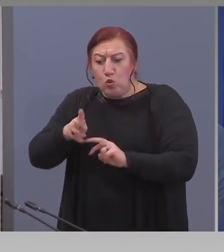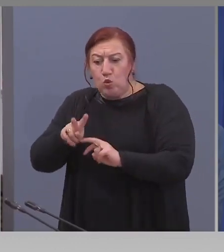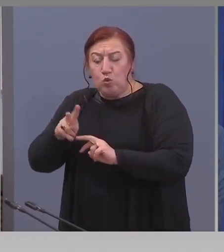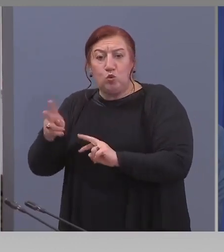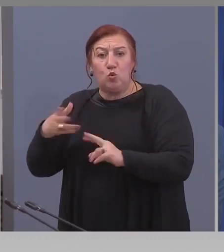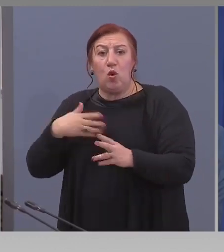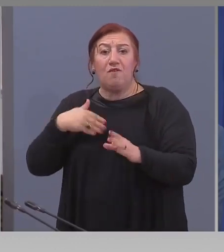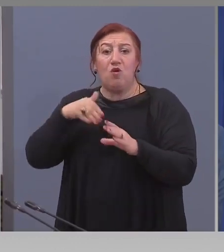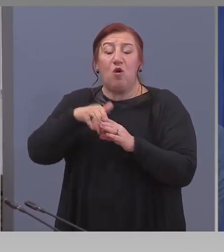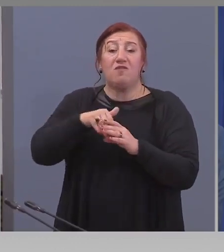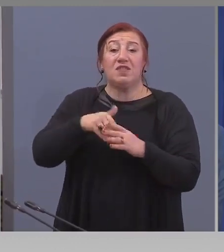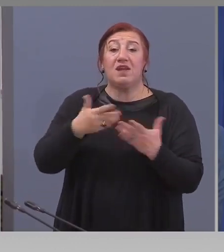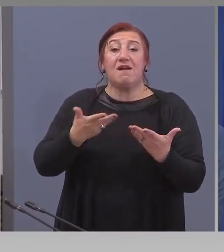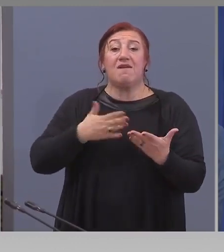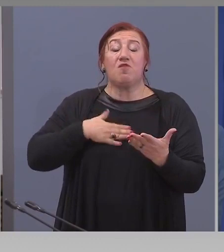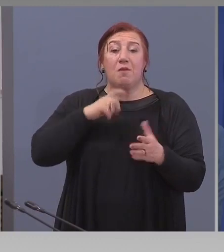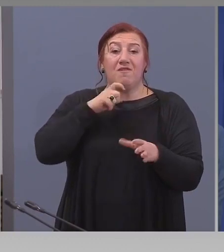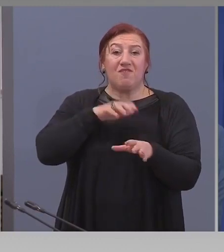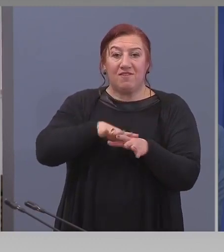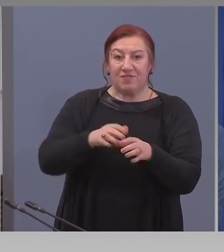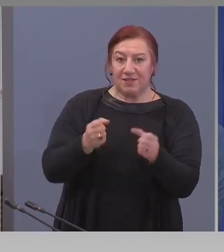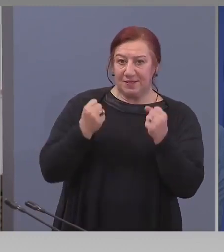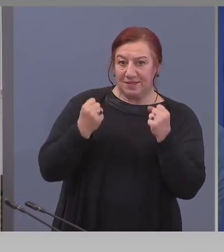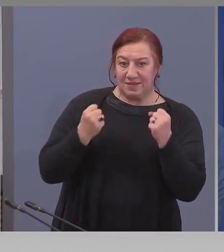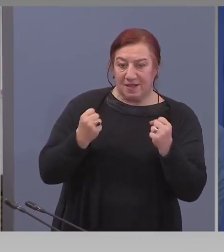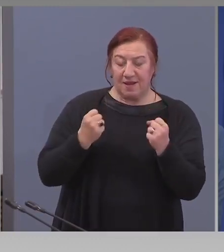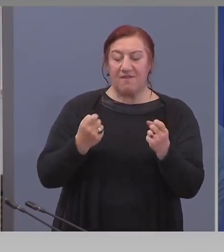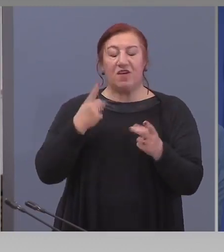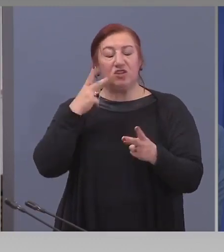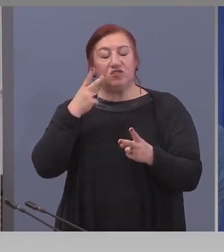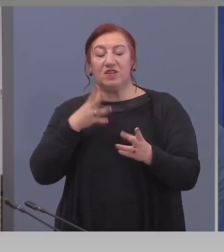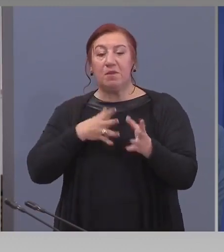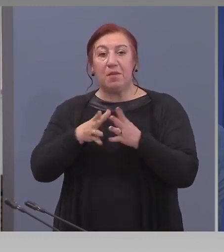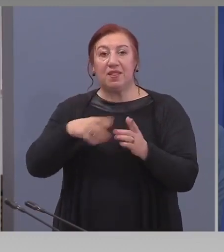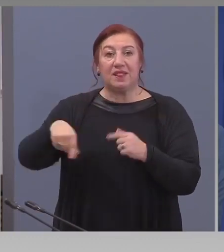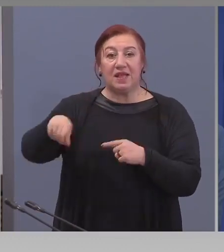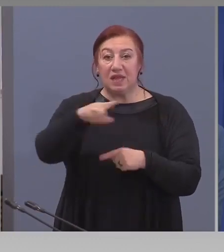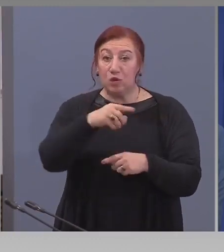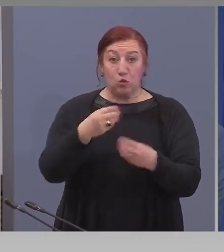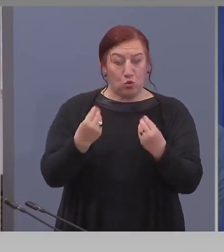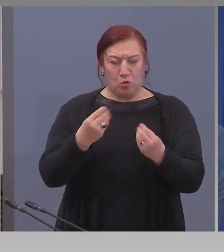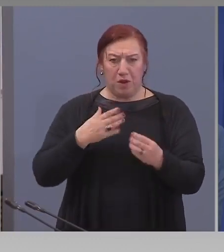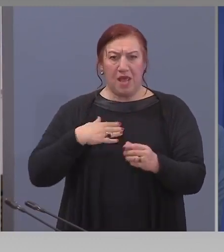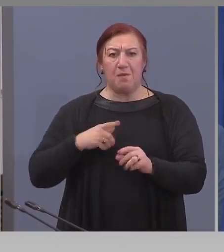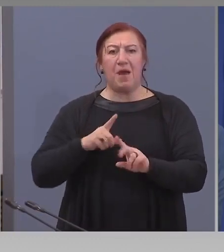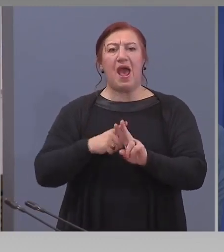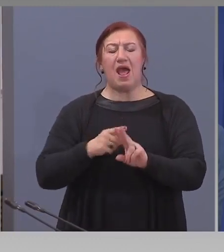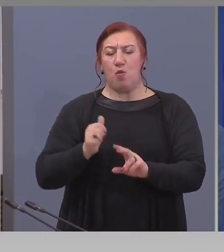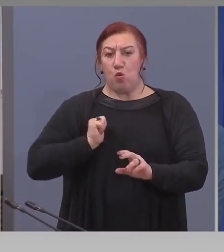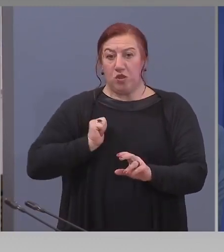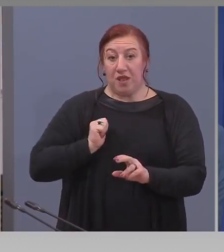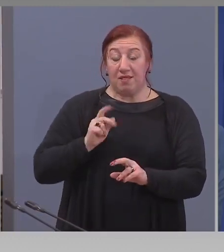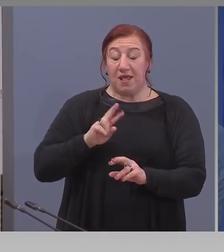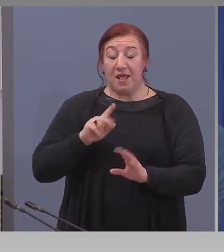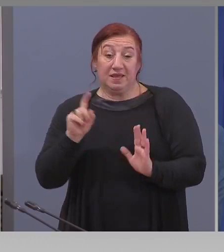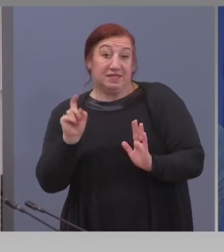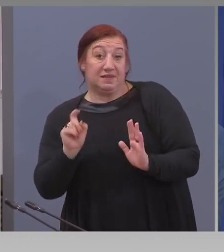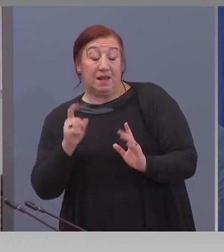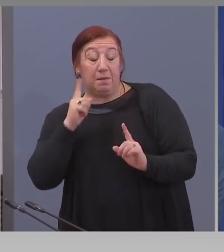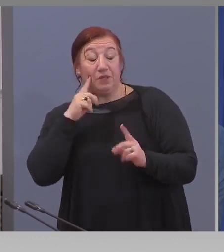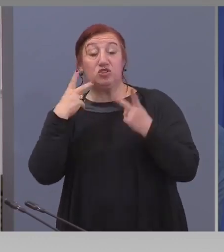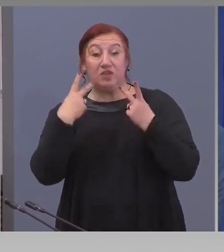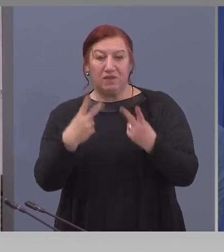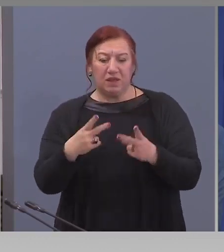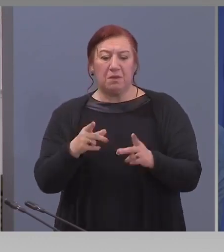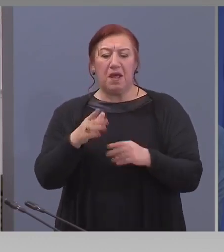установи какъв е имунният статус на населението на страната по отношение на коронавирусната инфекция, което на практика